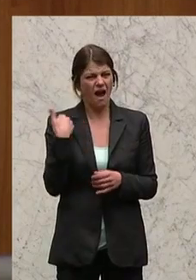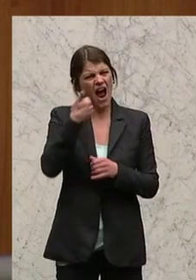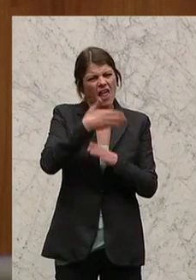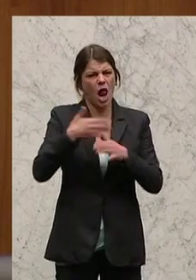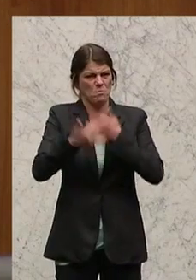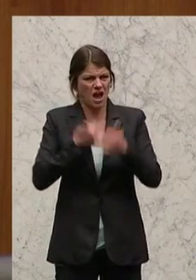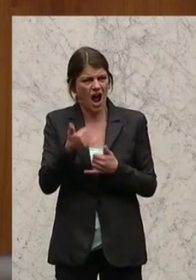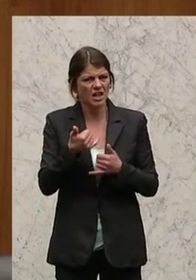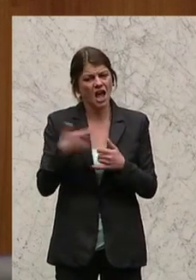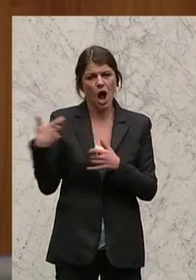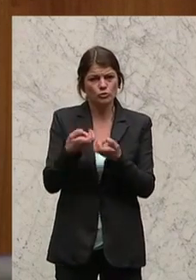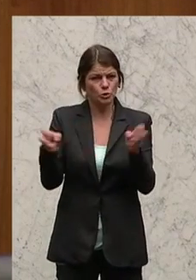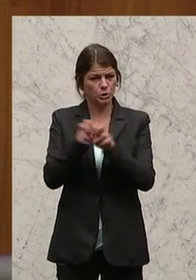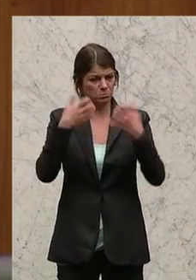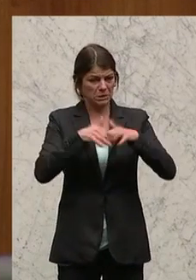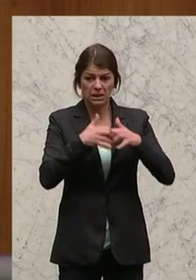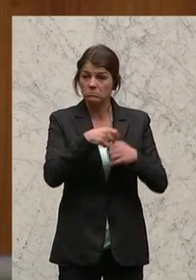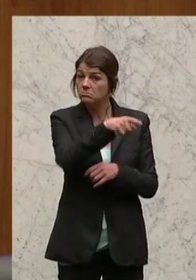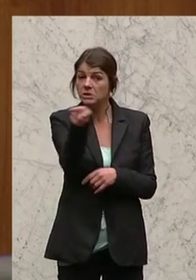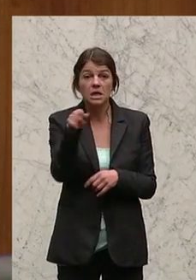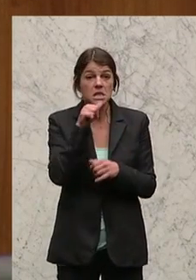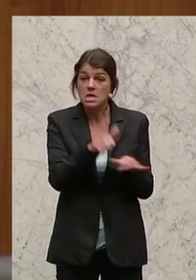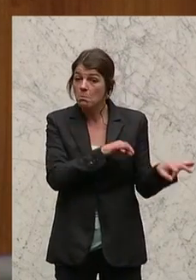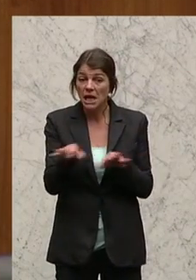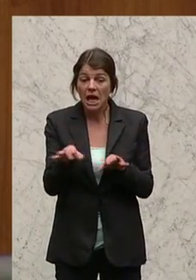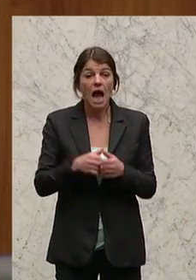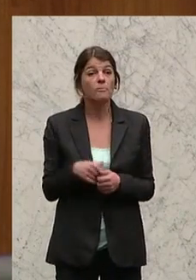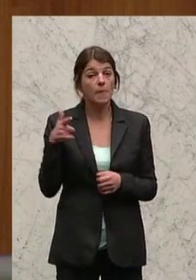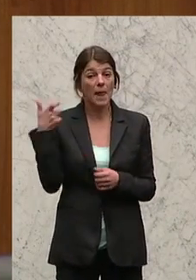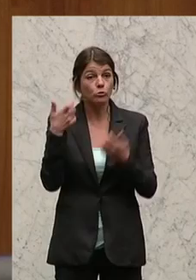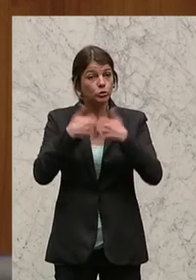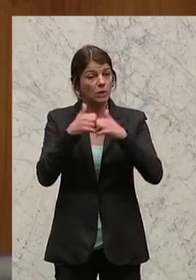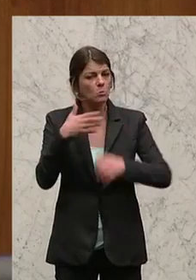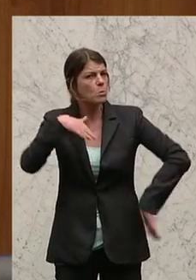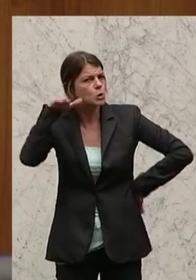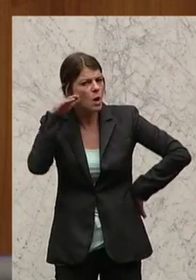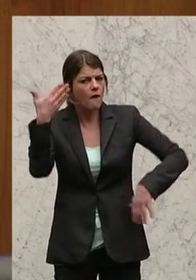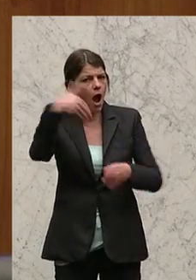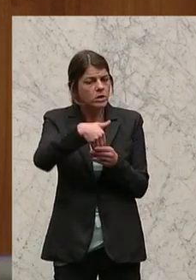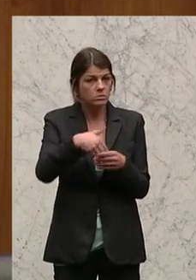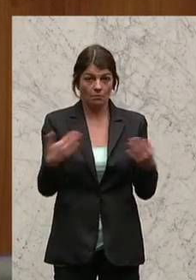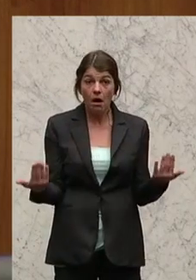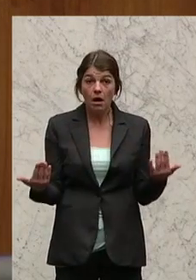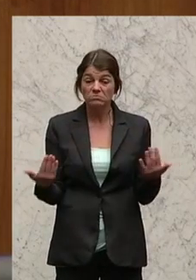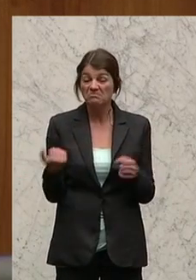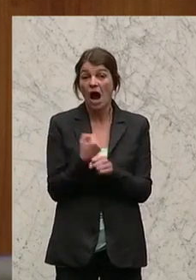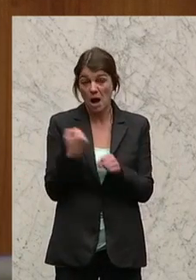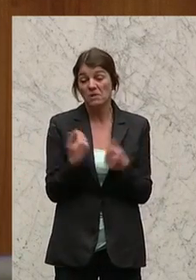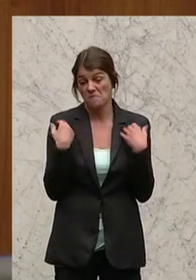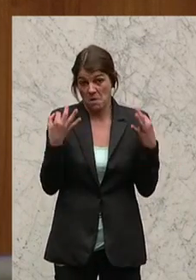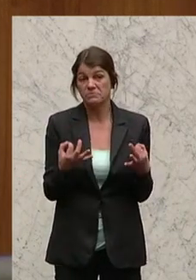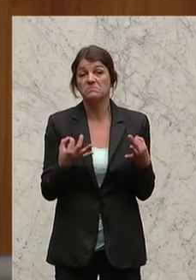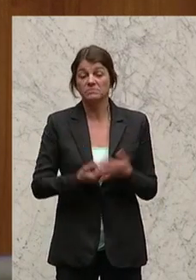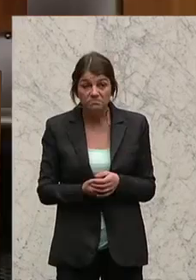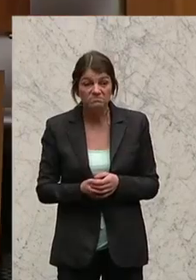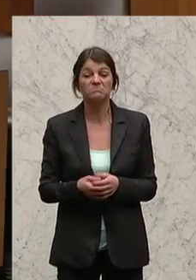Ausschussbericht hier eigentlich niemand bereit war, dem Ausschussbericht irgendwie zuzuhören. Ich glaube, die Arbeit hat sich ausgezahlt. Die